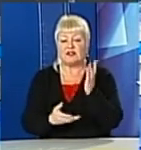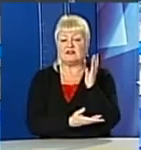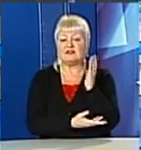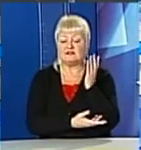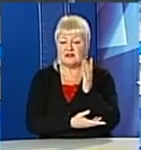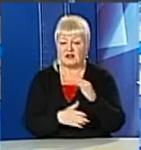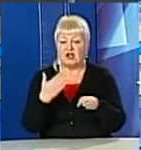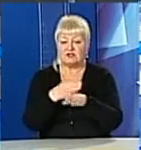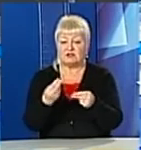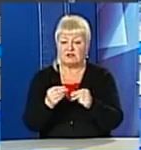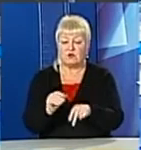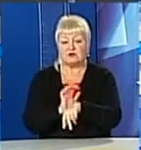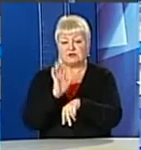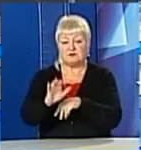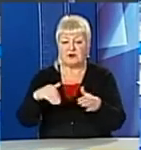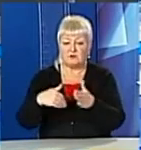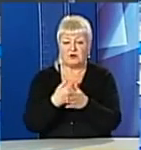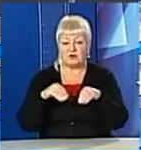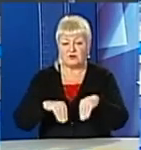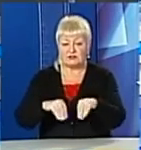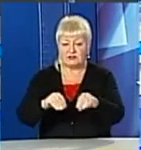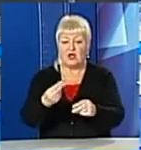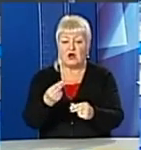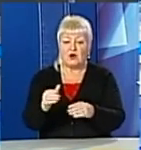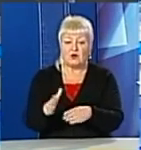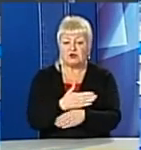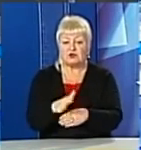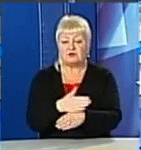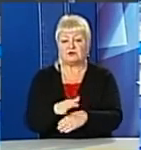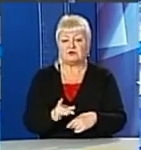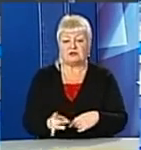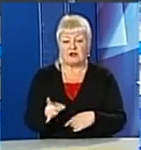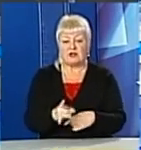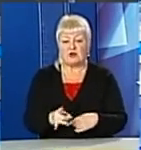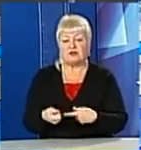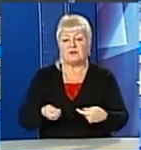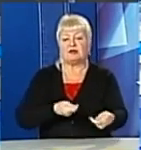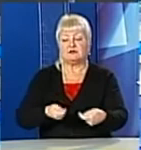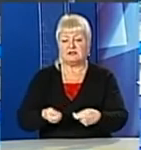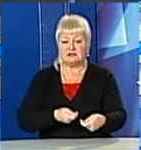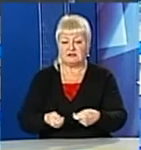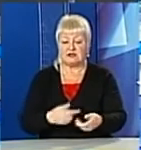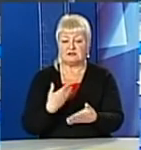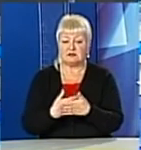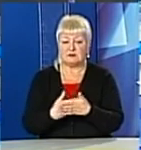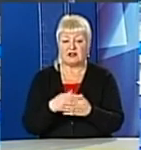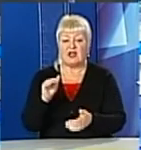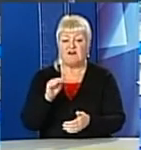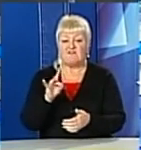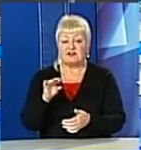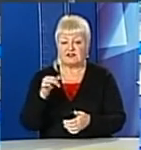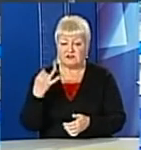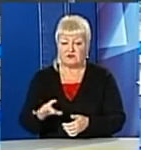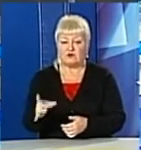коштів спрямують на озеленення. Загалом гроші розподілять між районними адміністраціями. До прикладу, Франківському районі